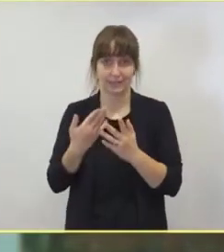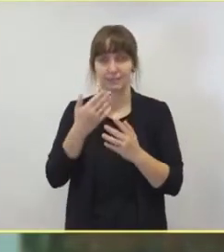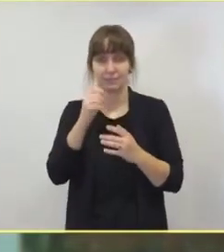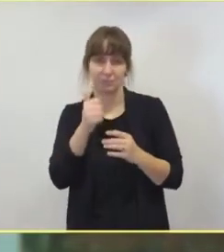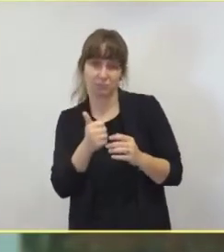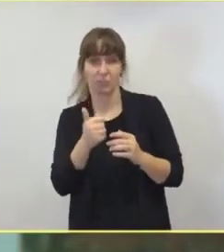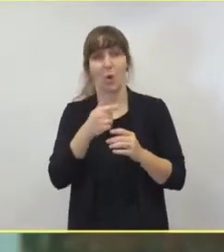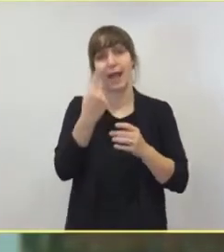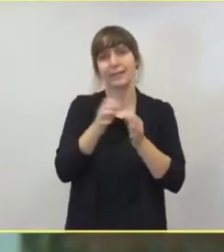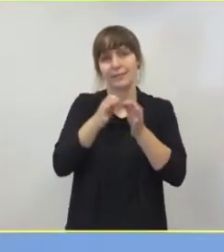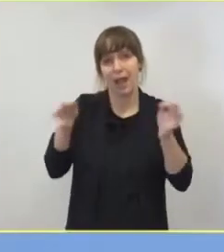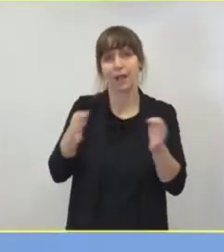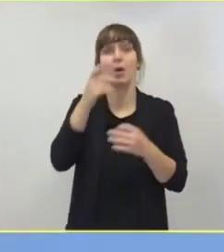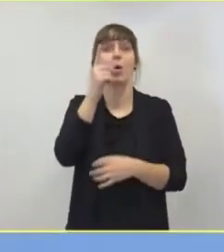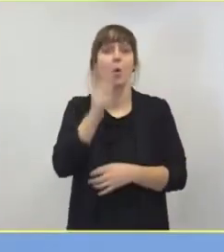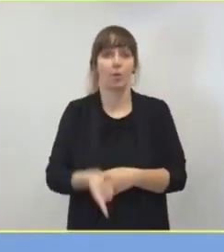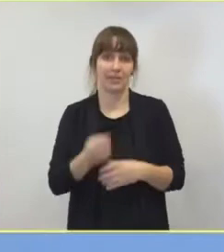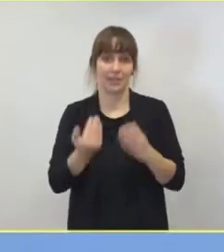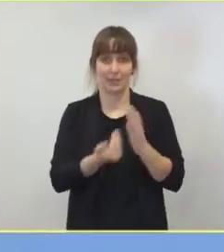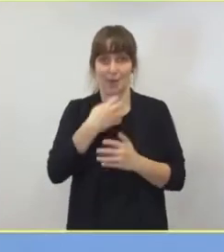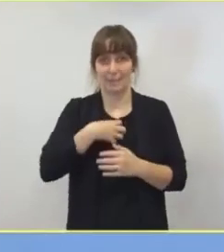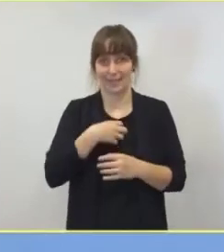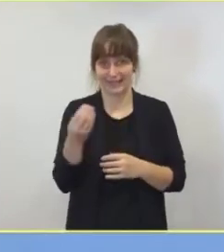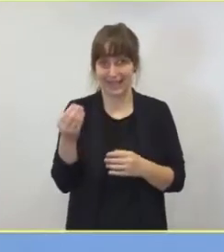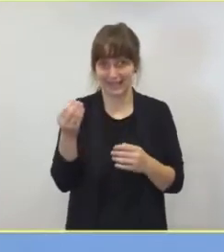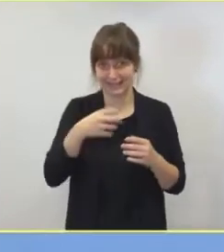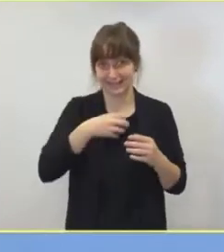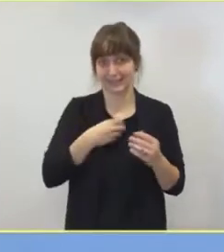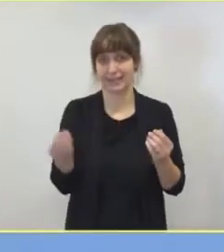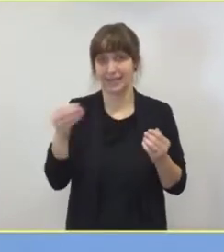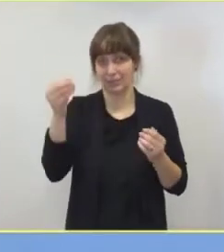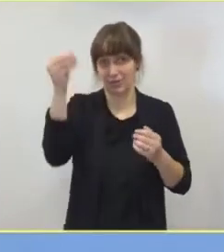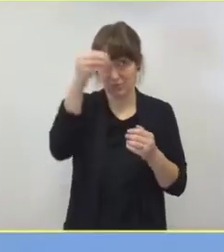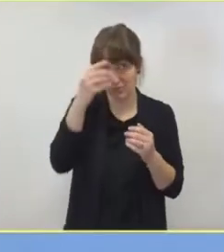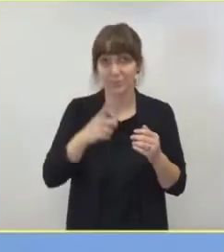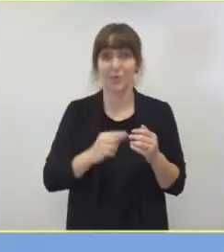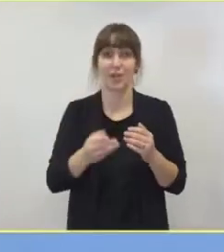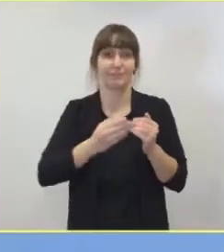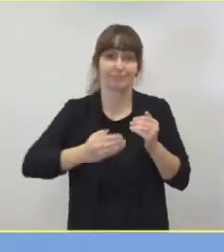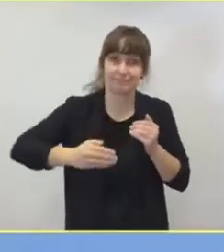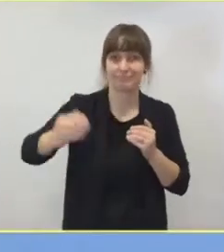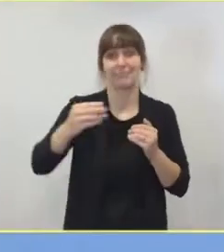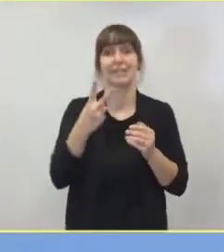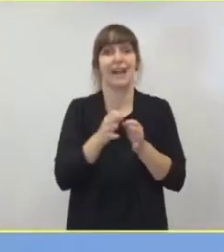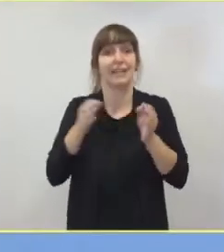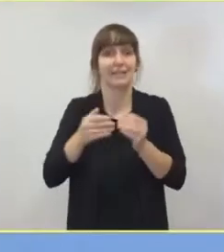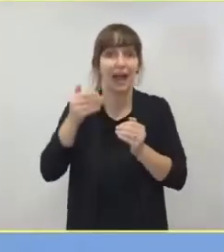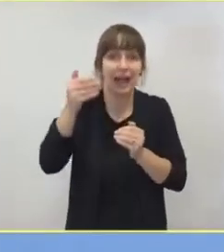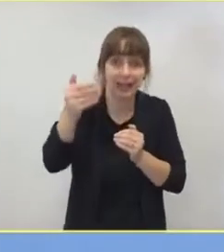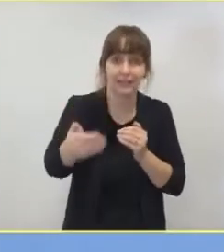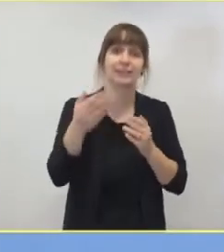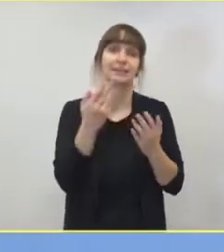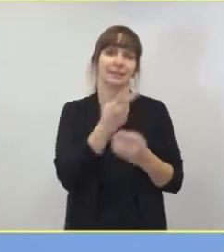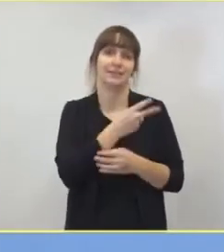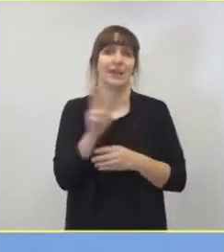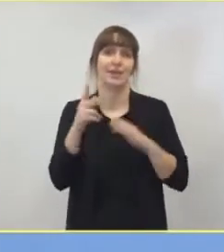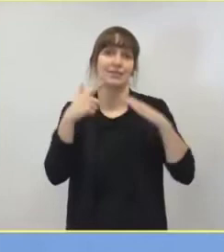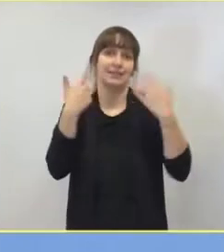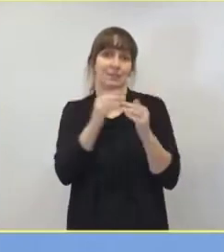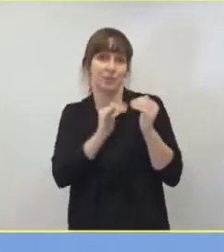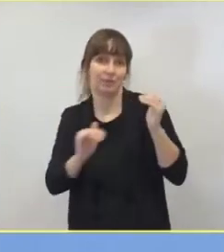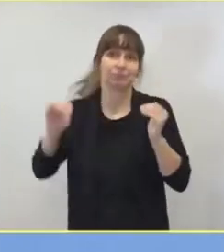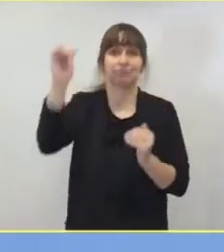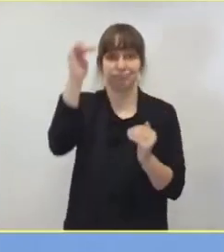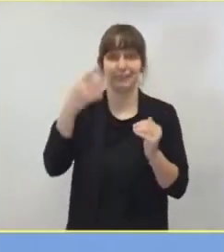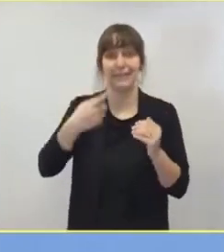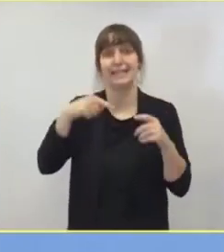-19-Patienten pro Tag, erreichen wir in zehn Tagen eine Zahl von 2.700 Covid-19-Patienten auf Intensivstationen. Das wäre